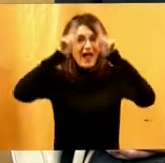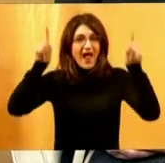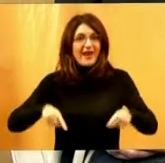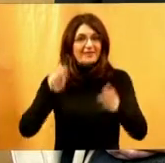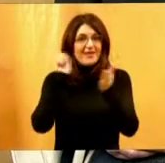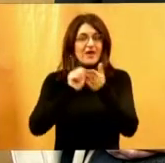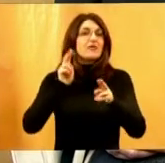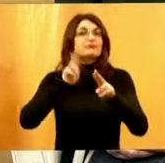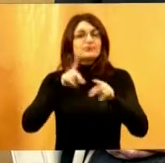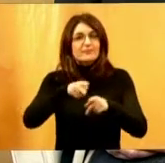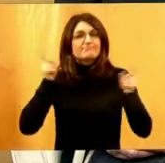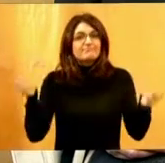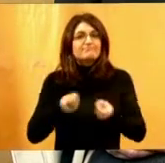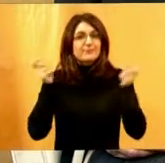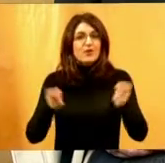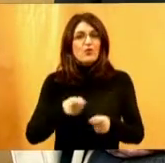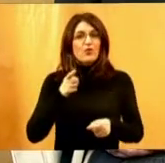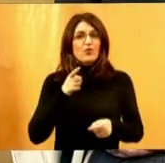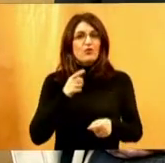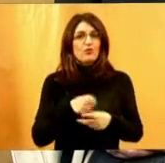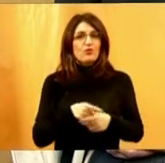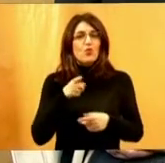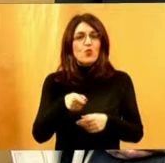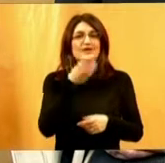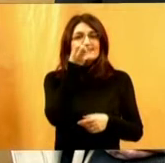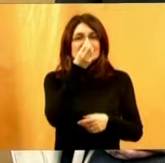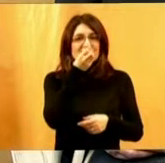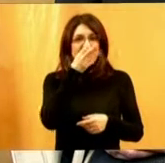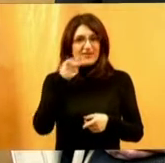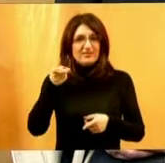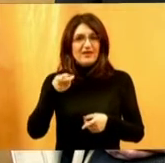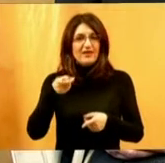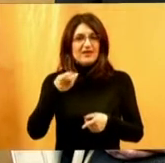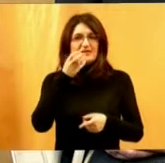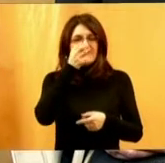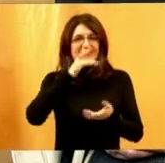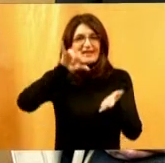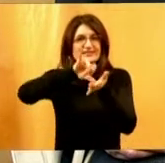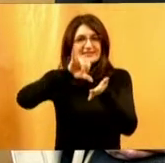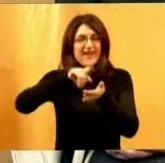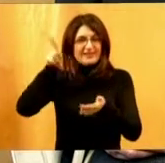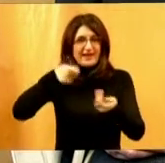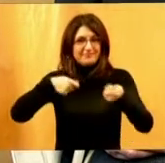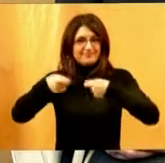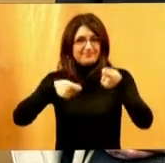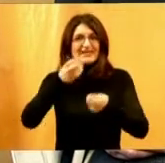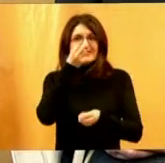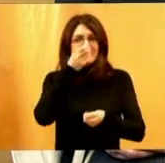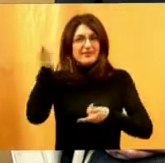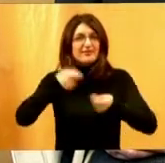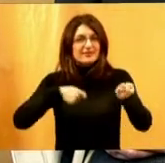godinu ćemo promovirati u cvjetnom prodajnom centru na cvjetnom